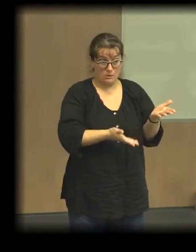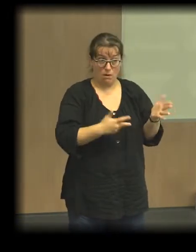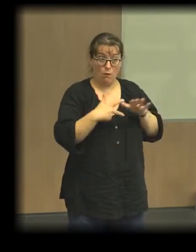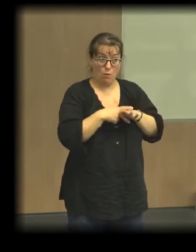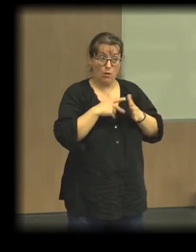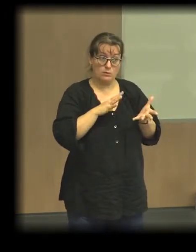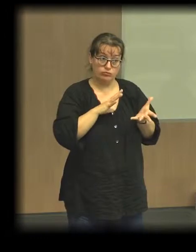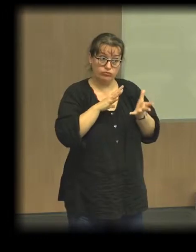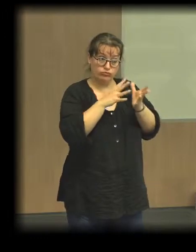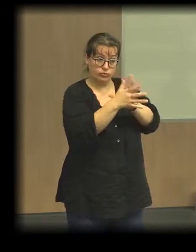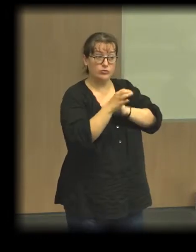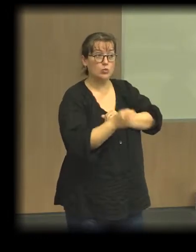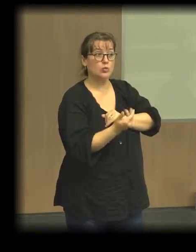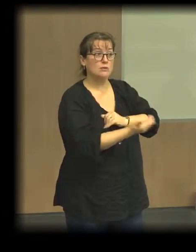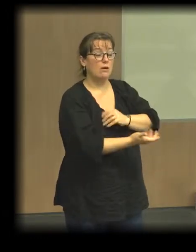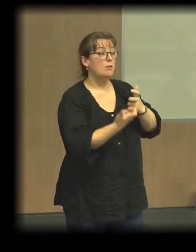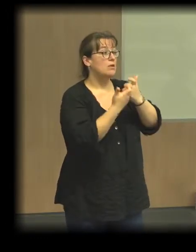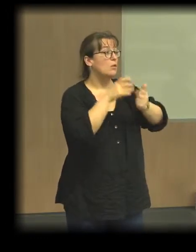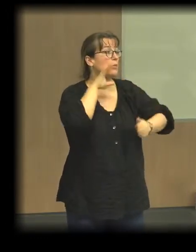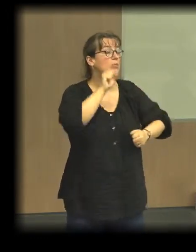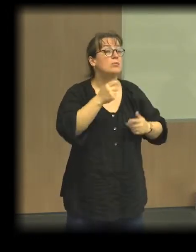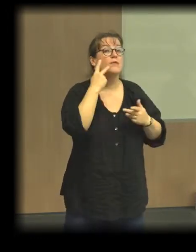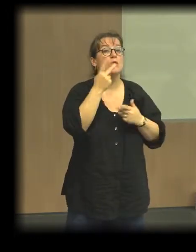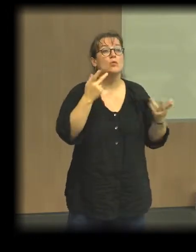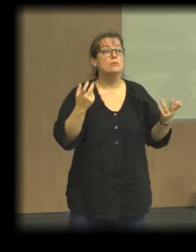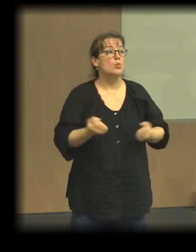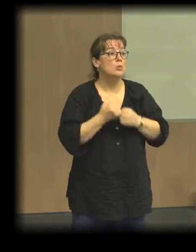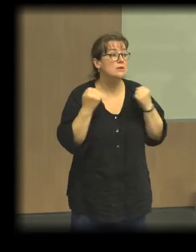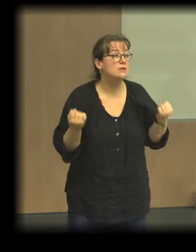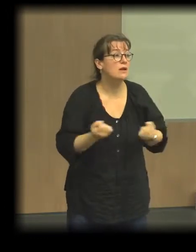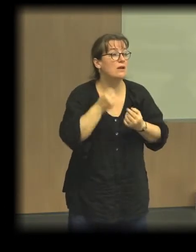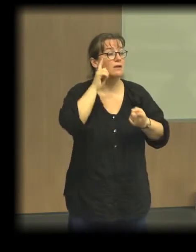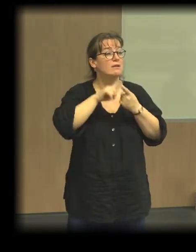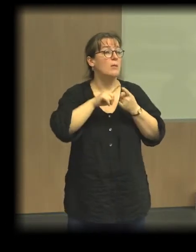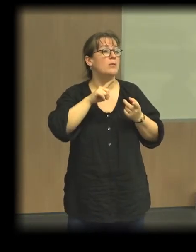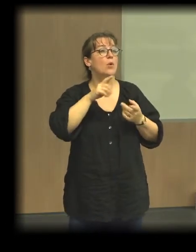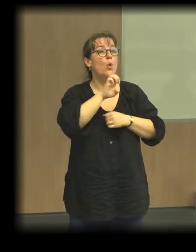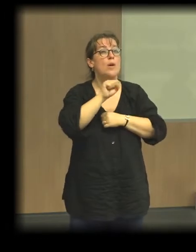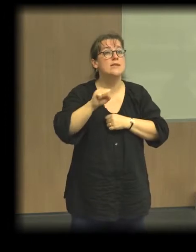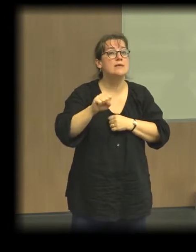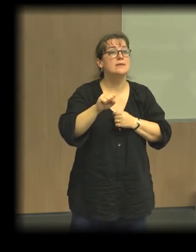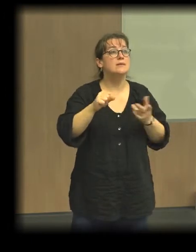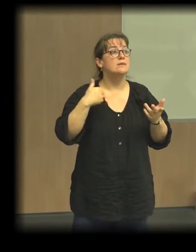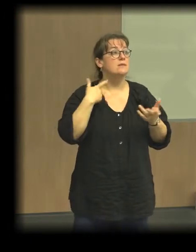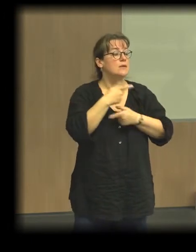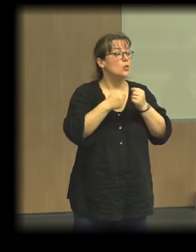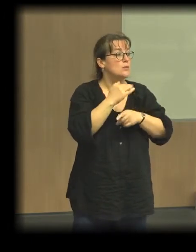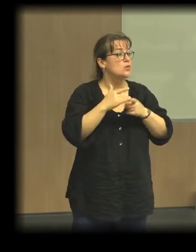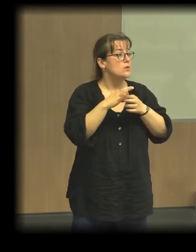exemple aux spots publicitaires, promotionnels de l'économie sociale et solidaire qui ont été